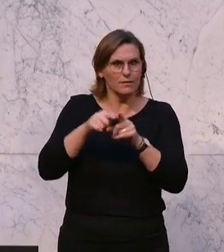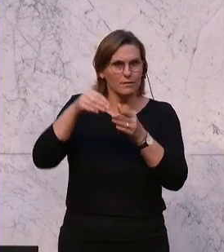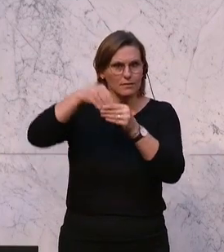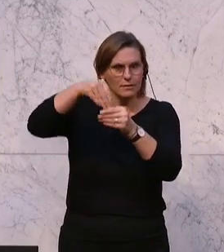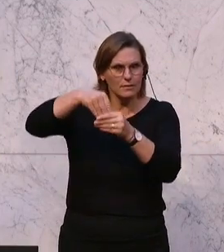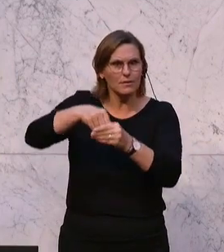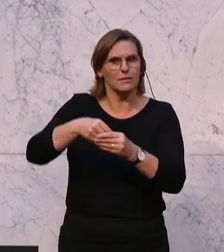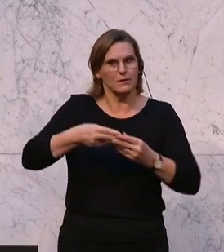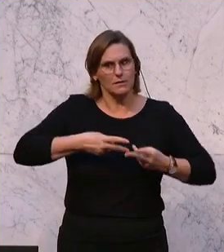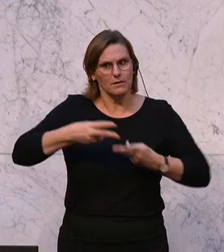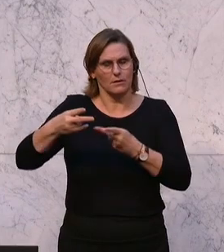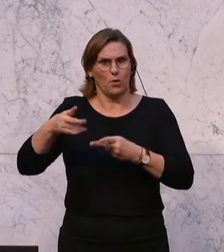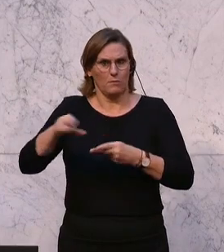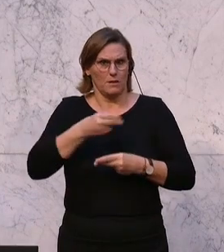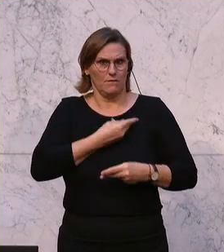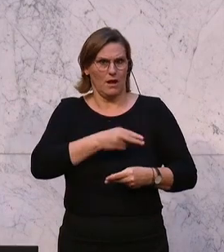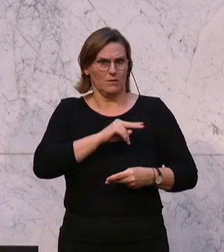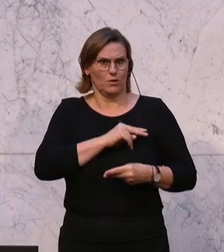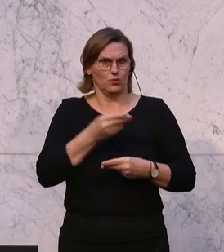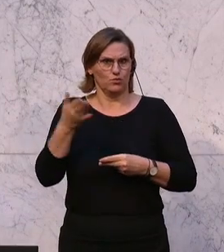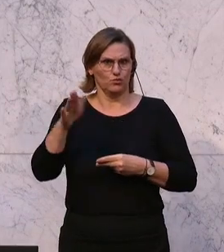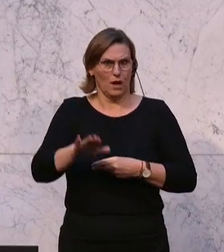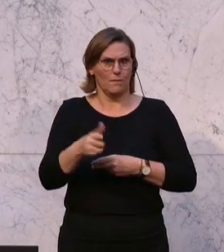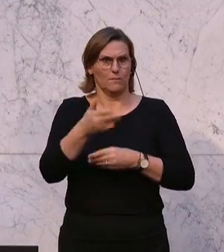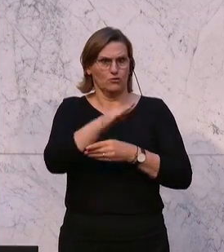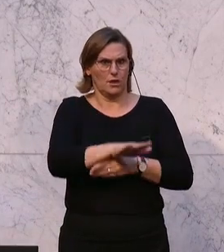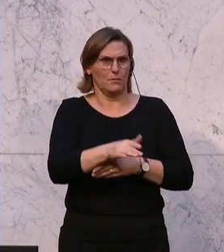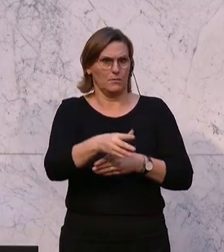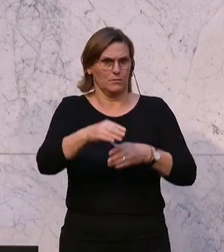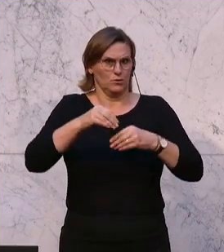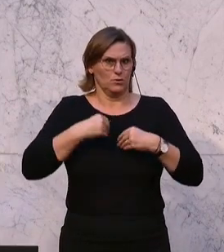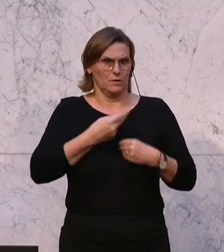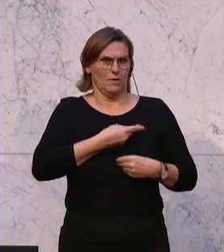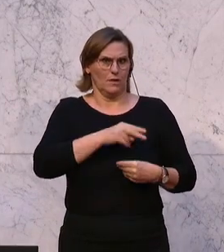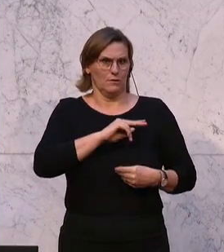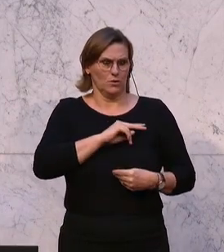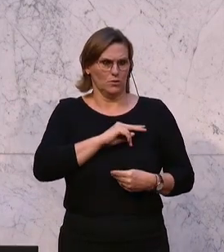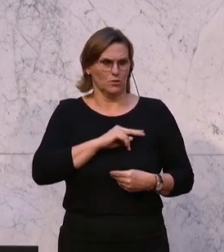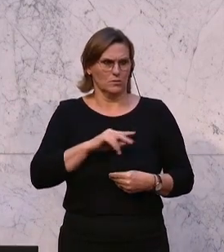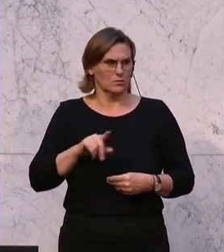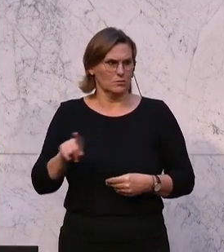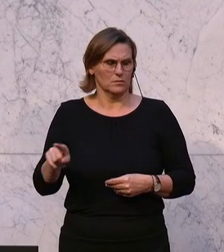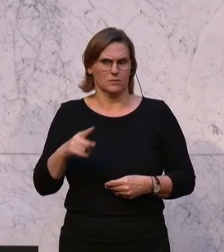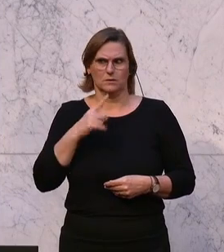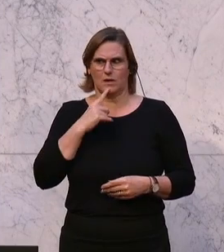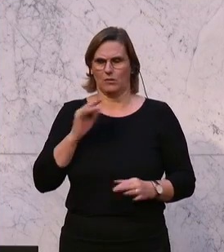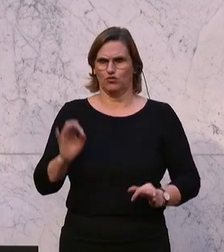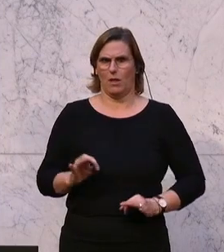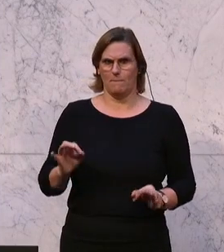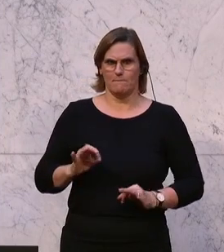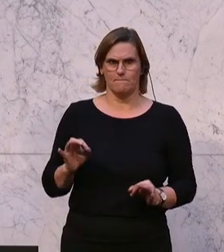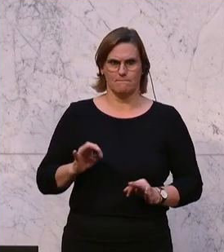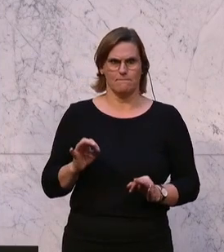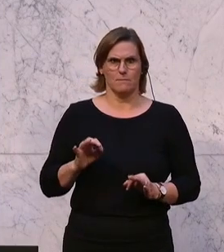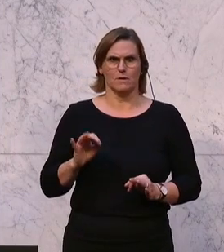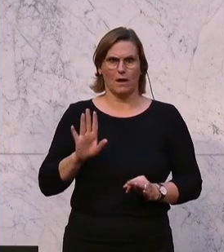mitverantwortlich für das Sterben auf beiden Seiten. Das ist nicht unheuer, Herr Vizekanzler, Sie haben da zugestimmt. Sie